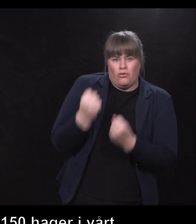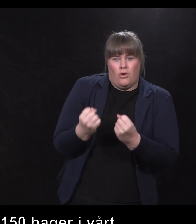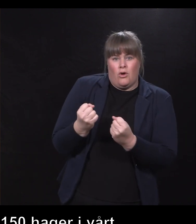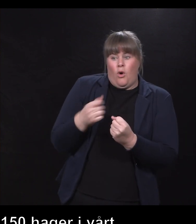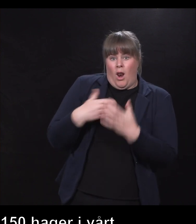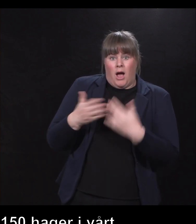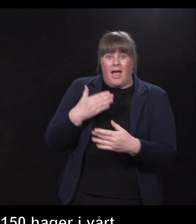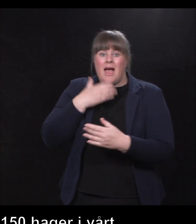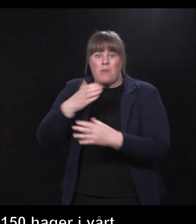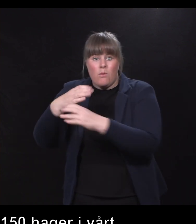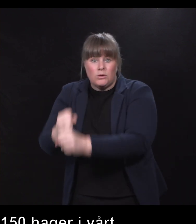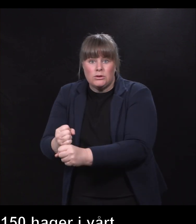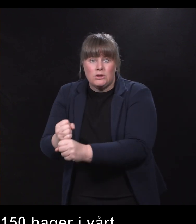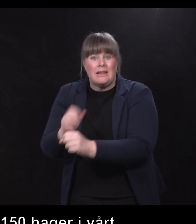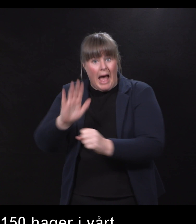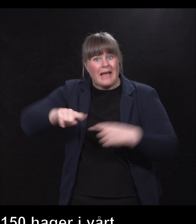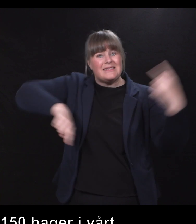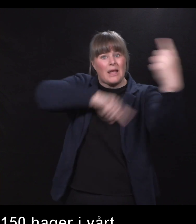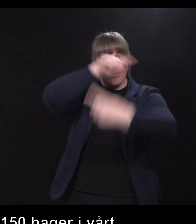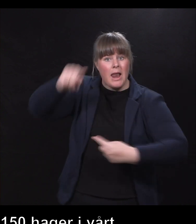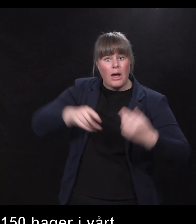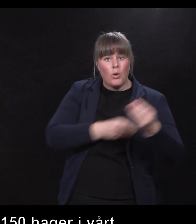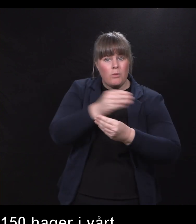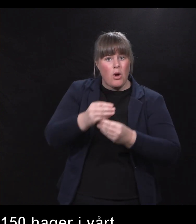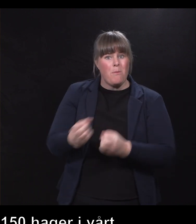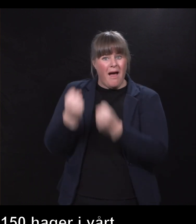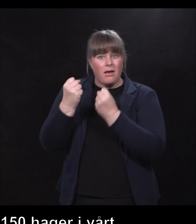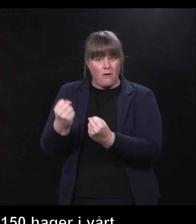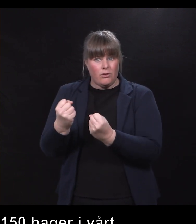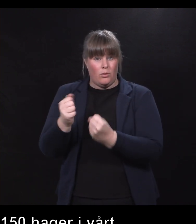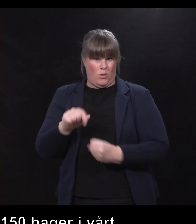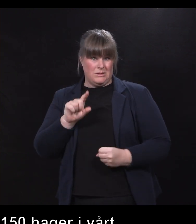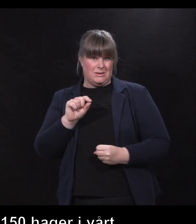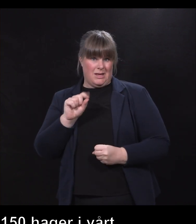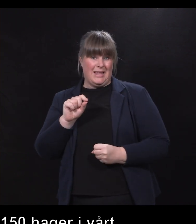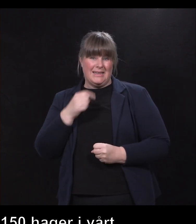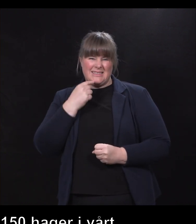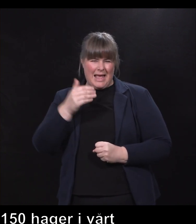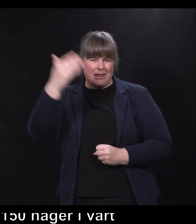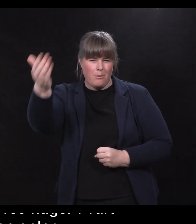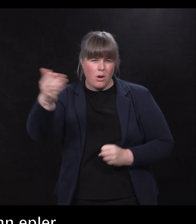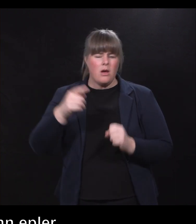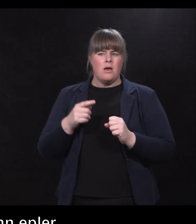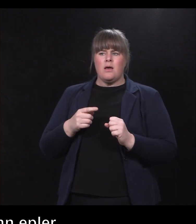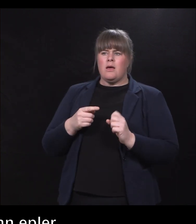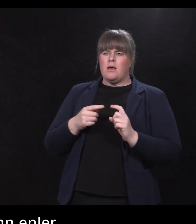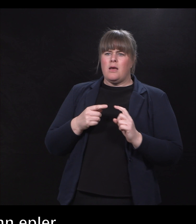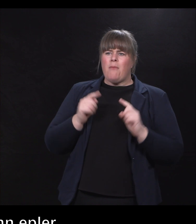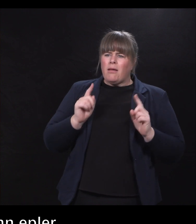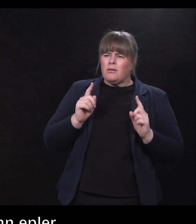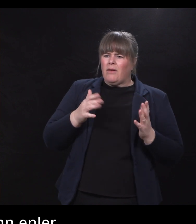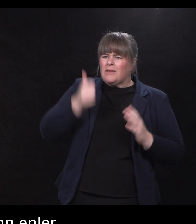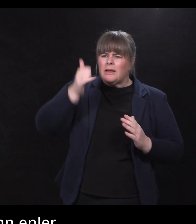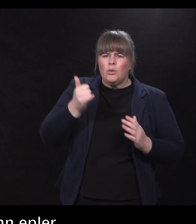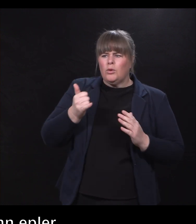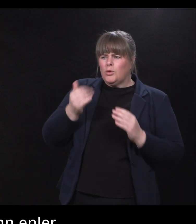Så dette er jo også sirkulær økonomi og bærekraft, og det skal Sahil for å si noe om i den panelsamtalen etterpå, men dette handler jo om å utdanne ungdom til